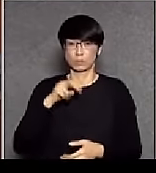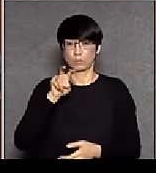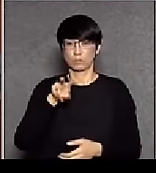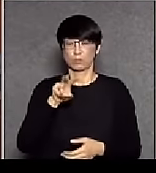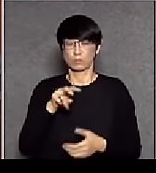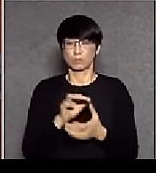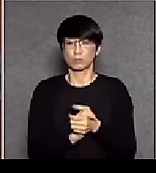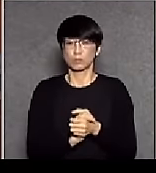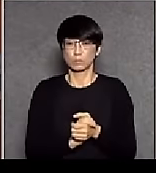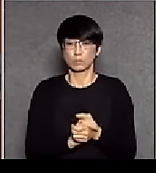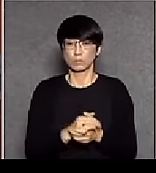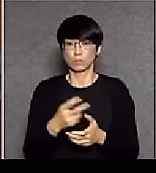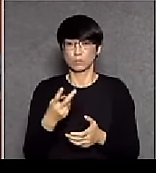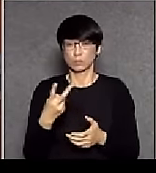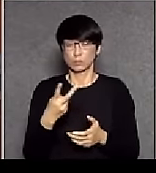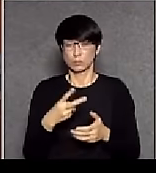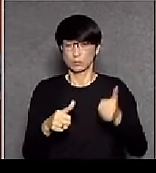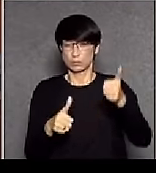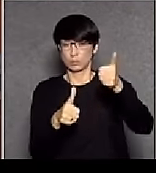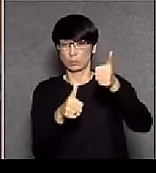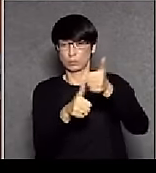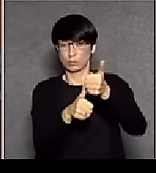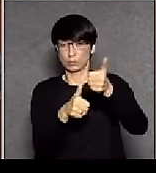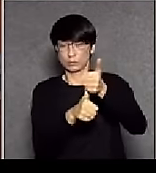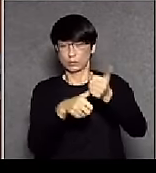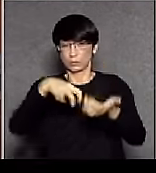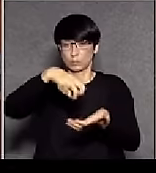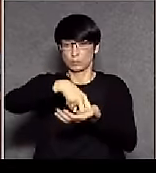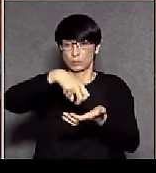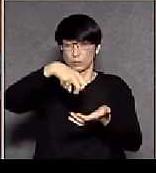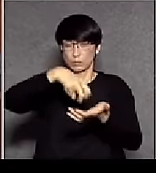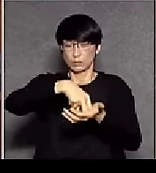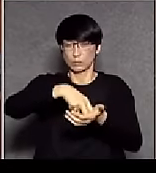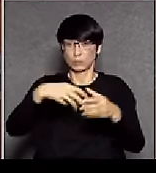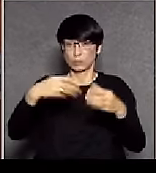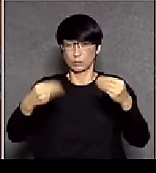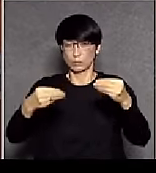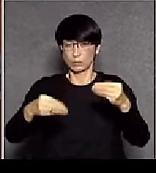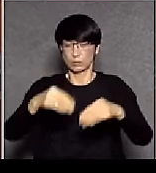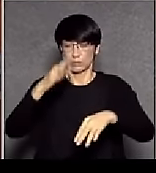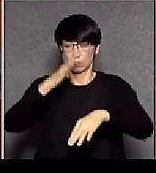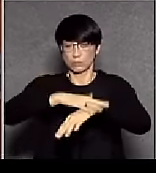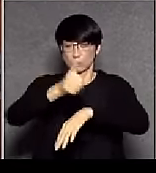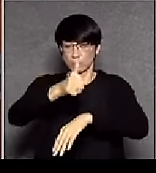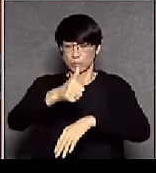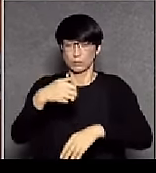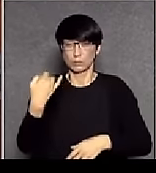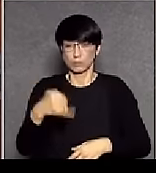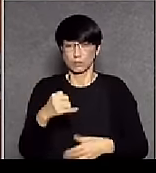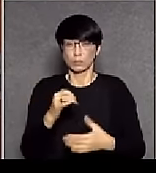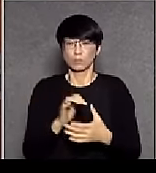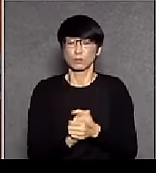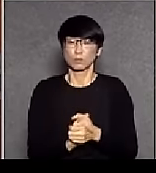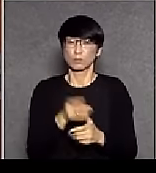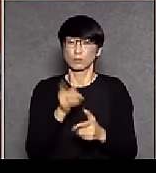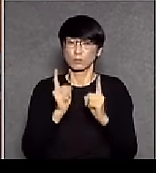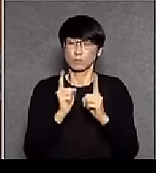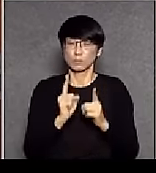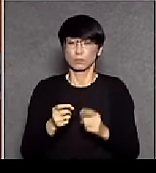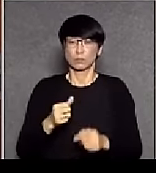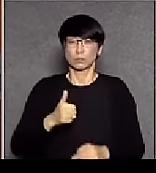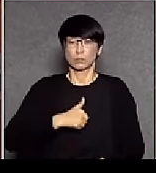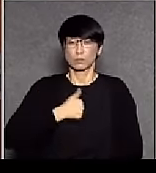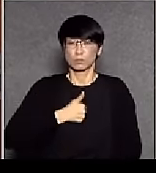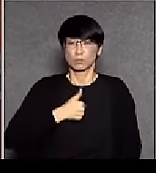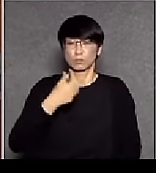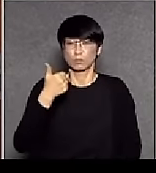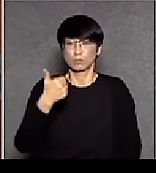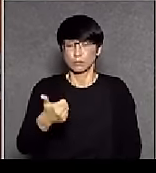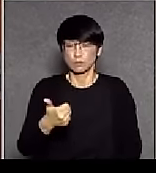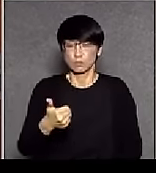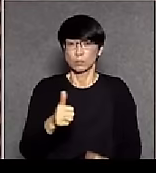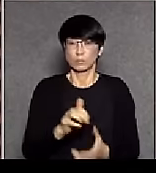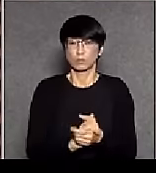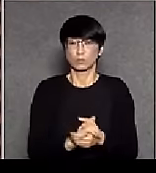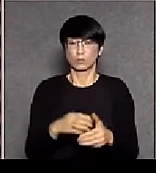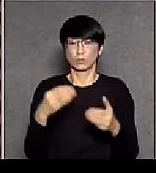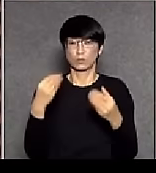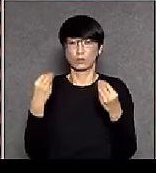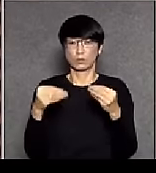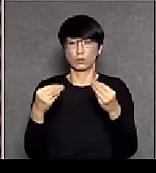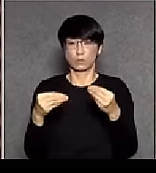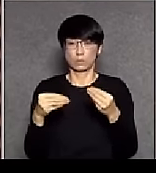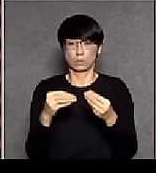明思不定出公圖有時候明思是出一些發洩低一點的議員